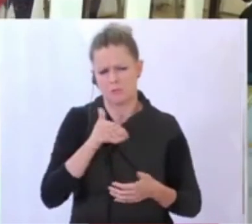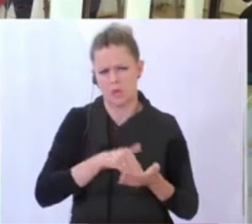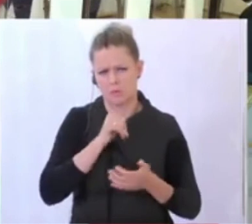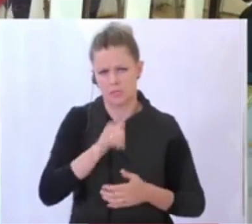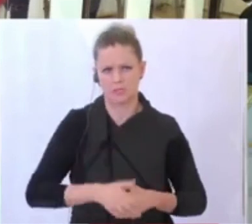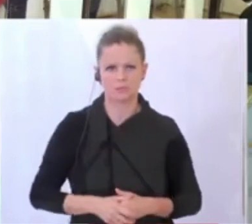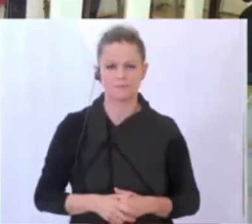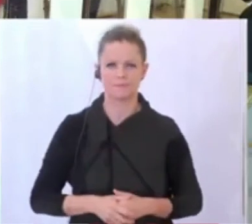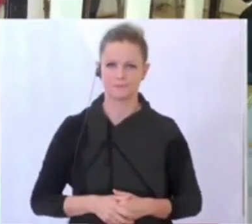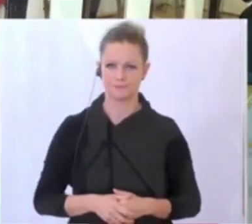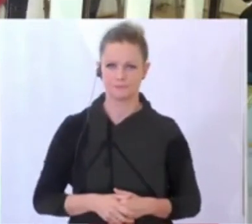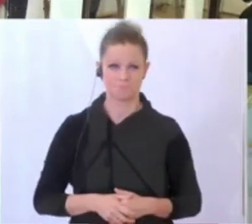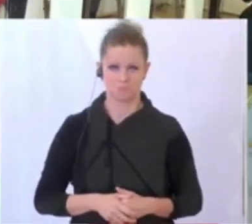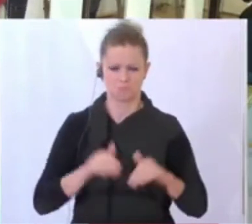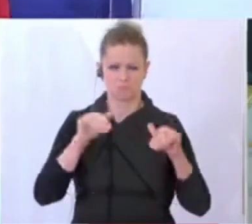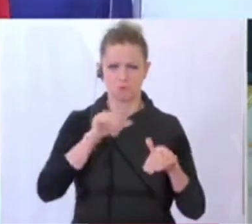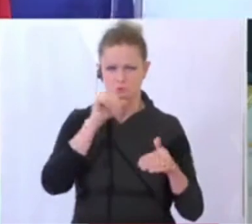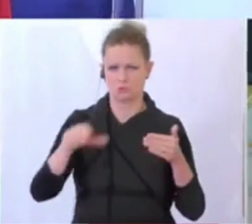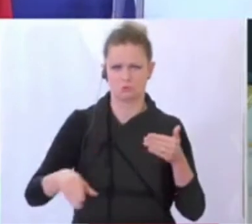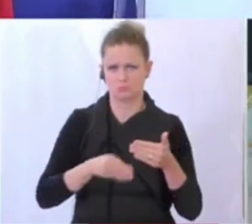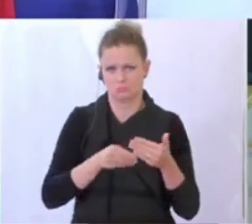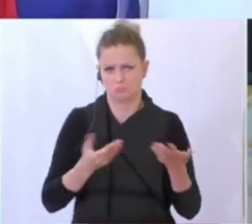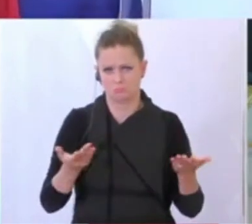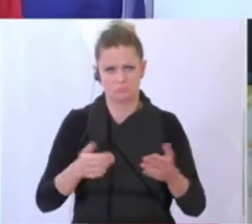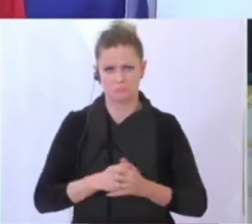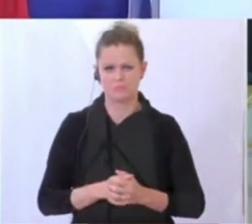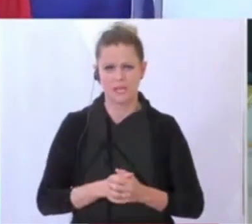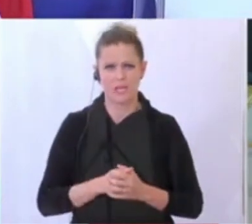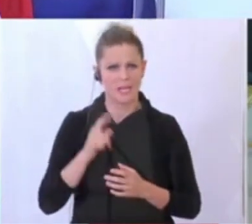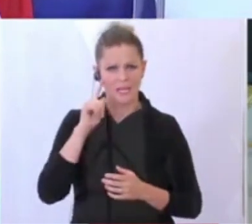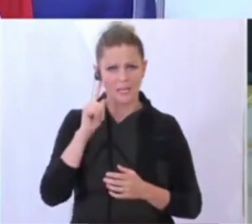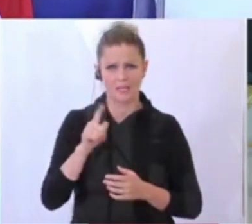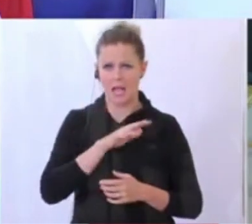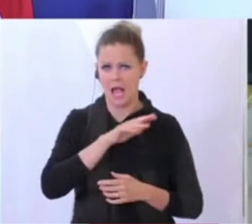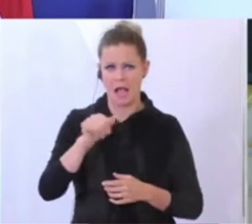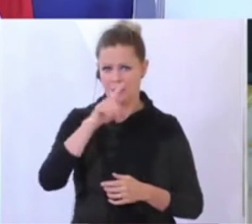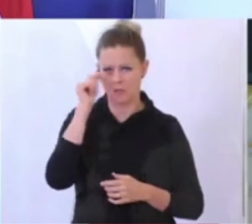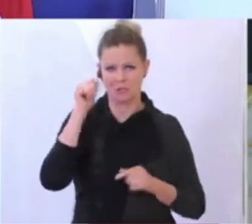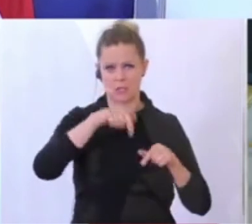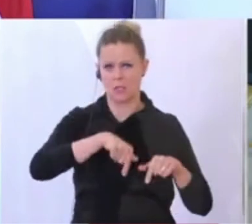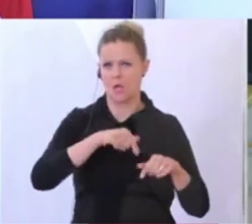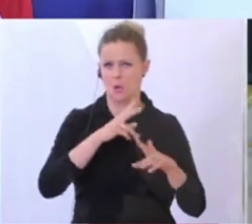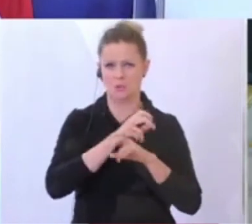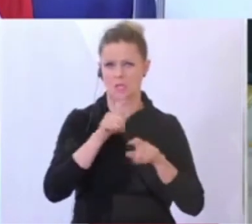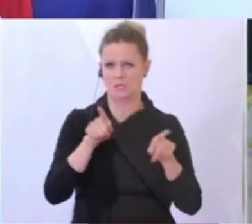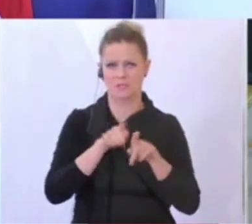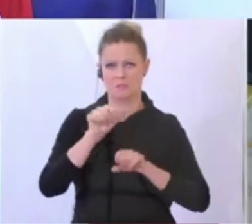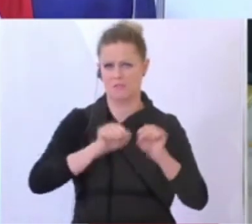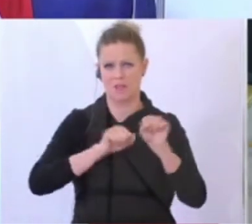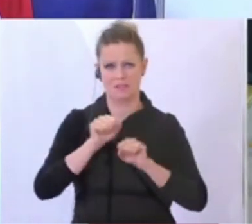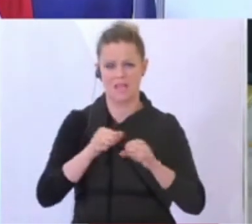Ja, vieles nicht hinzuzufügen. Ich glaube, es geht allen Menschen in unserem Land gleich, ganz gleich, ob